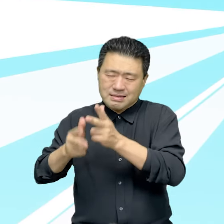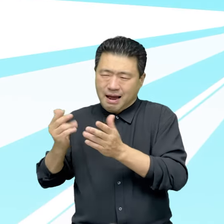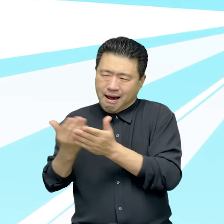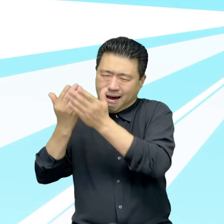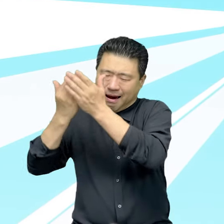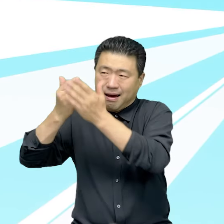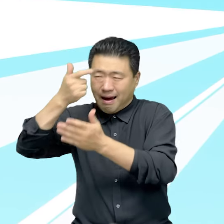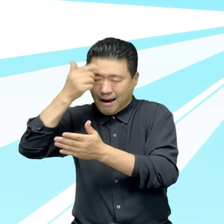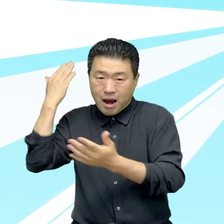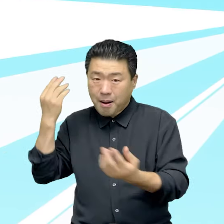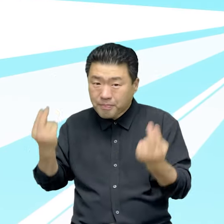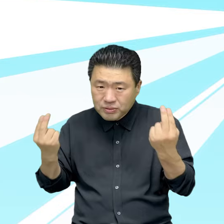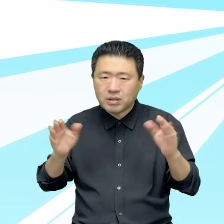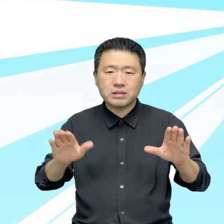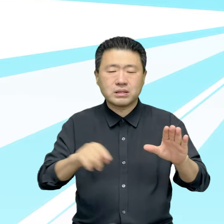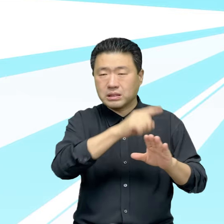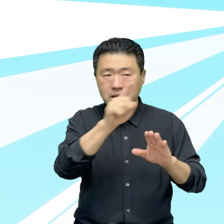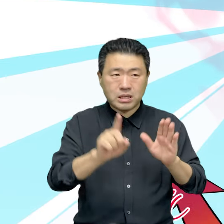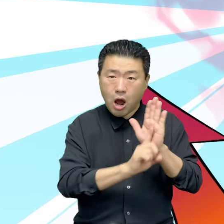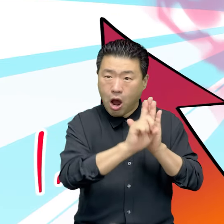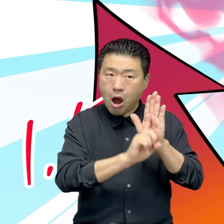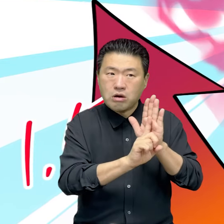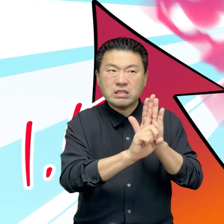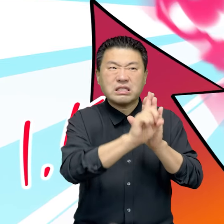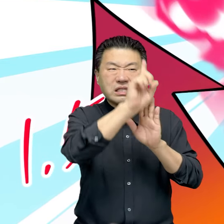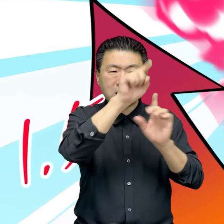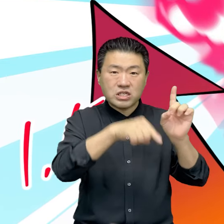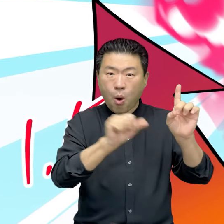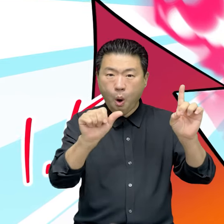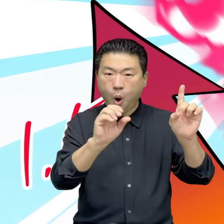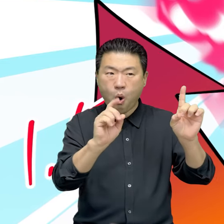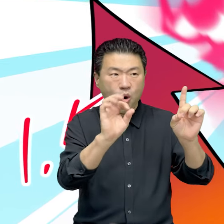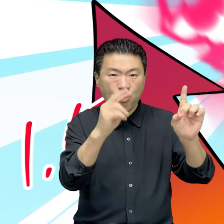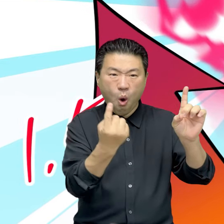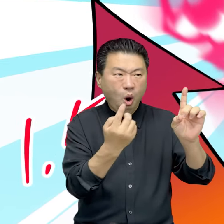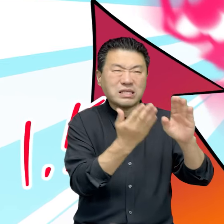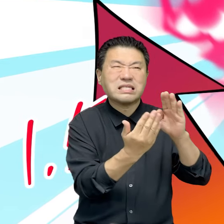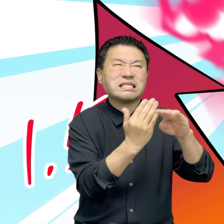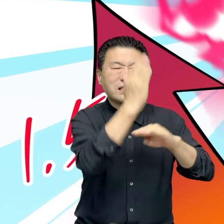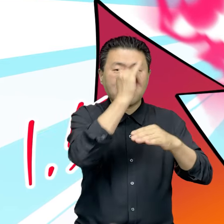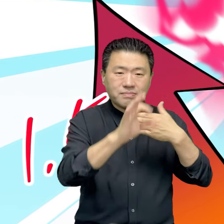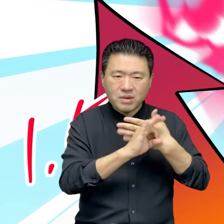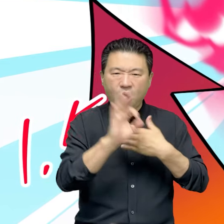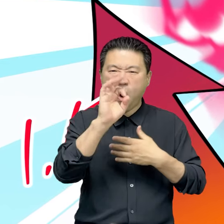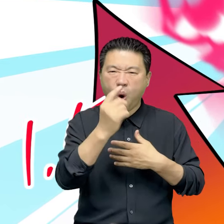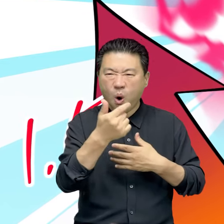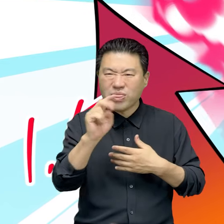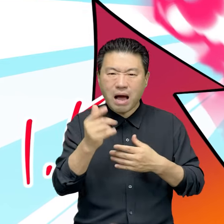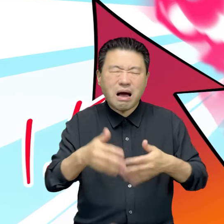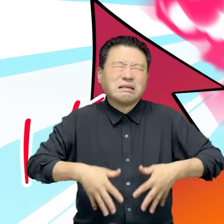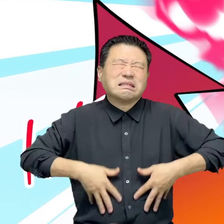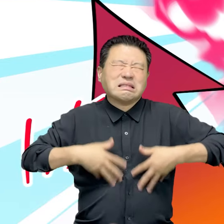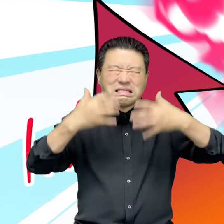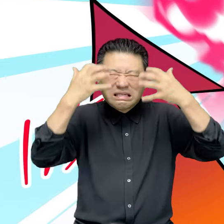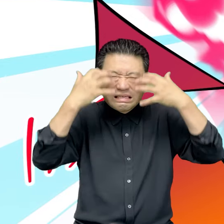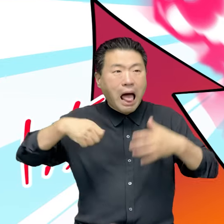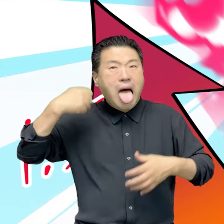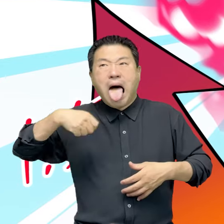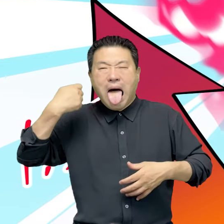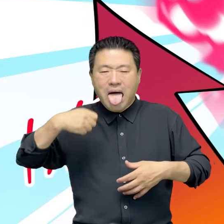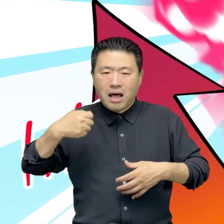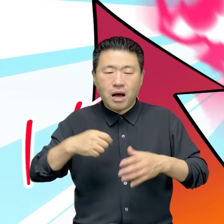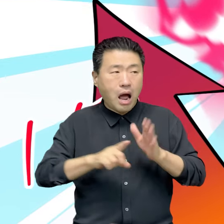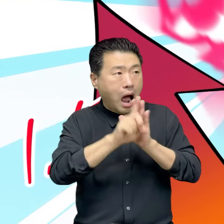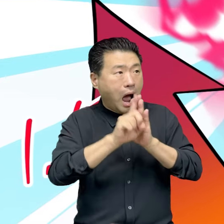산업혁명 이전과 비교했을 때 지구 온도가 1.5도 이상 올라가면 온난화로 인한 환경